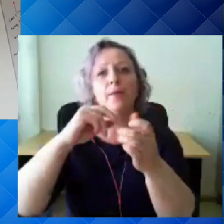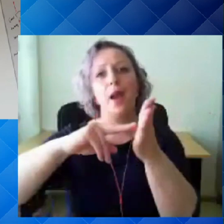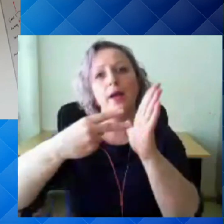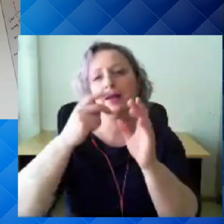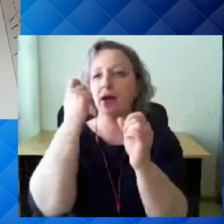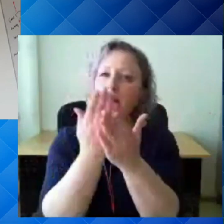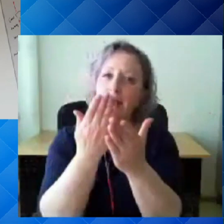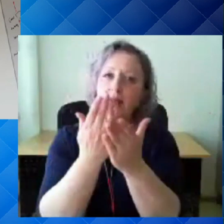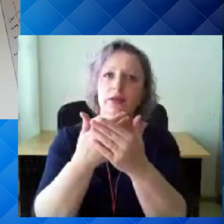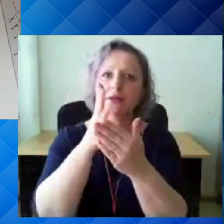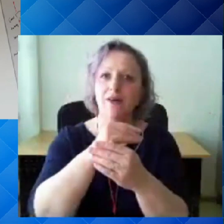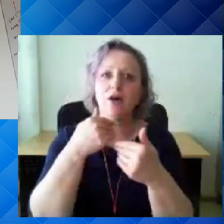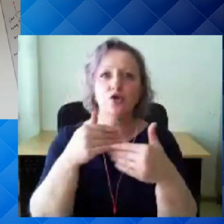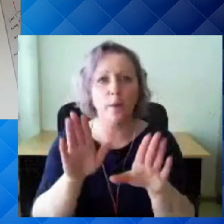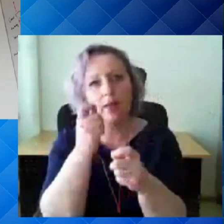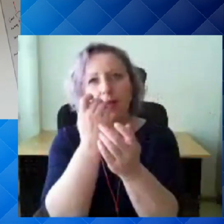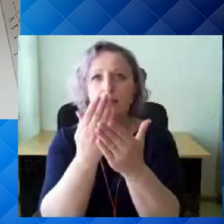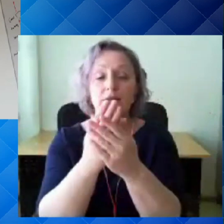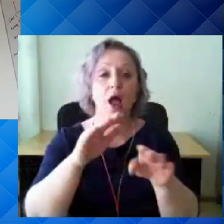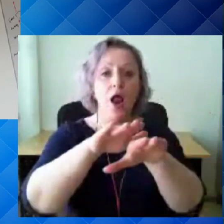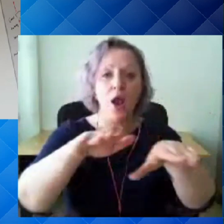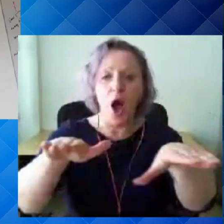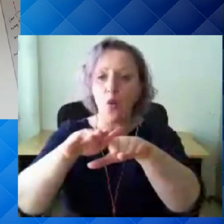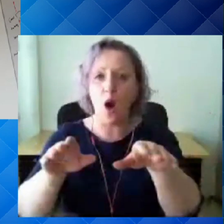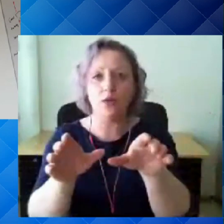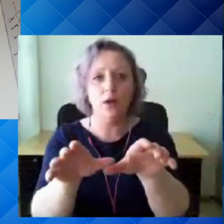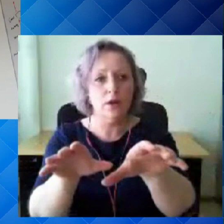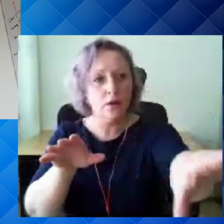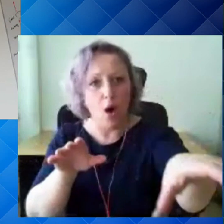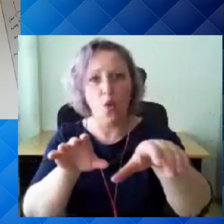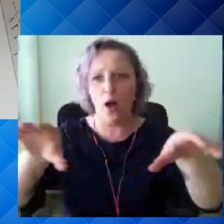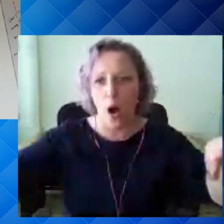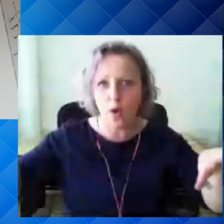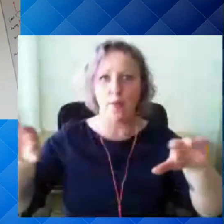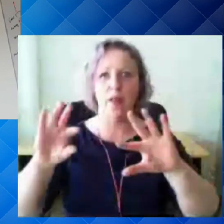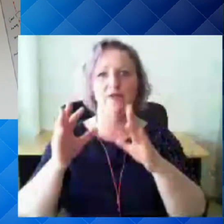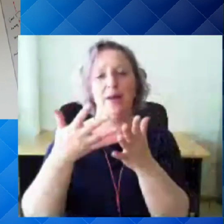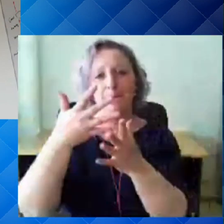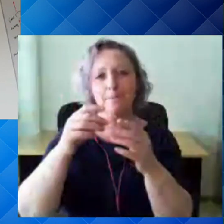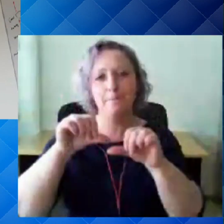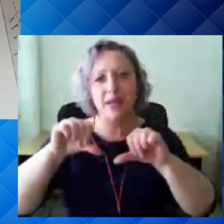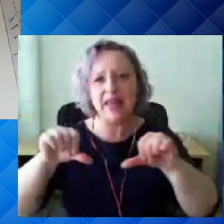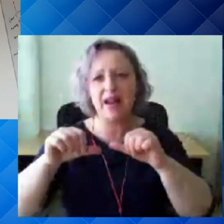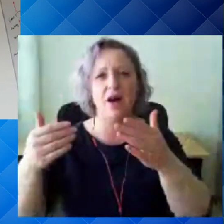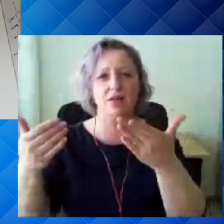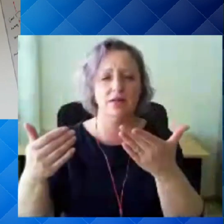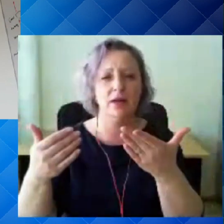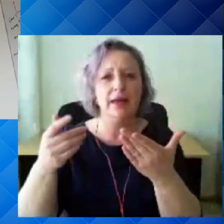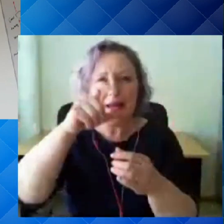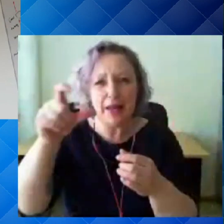lauad teine teises kaugemale või piiravad täituvust ise ja nii edasi. Ja see läbi annavad siis panuse, et see